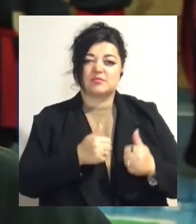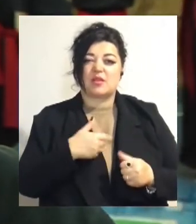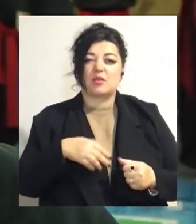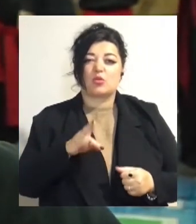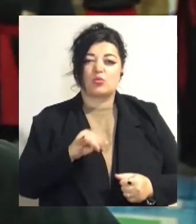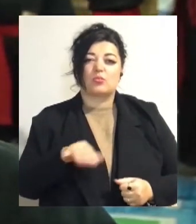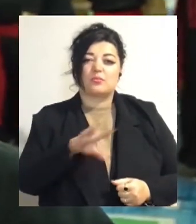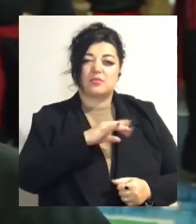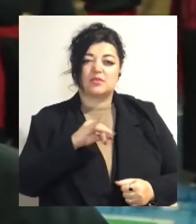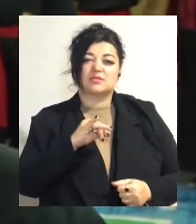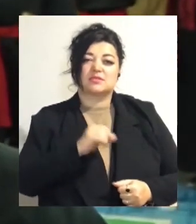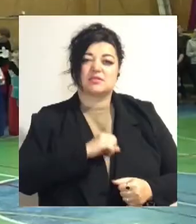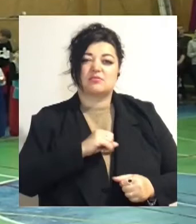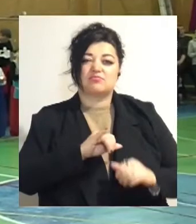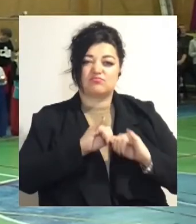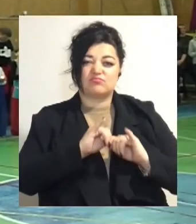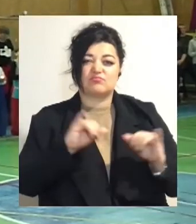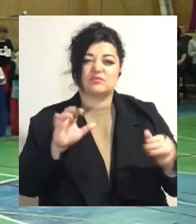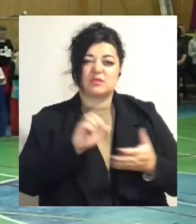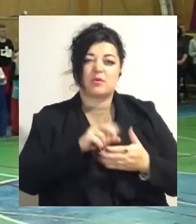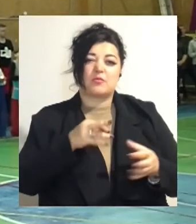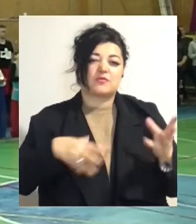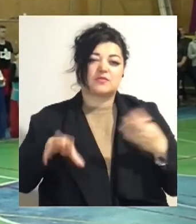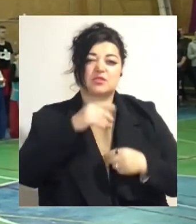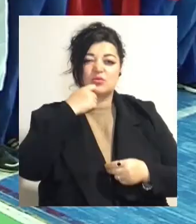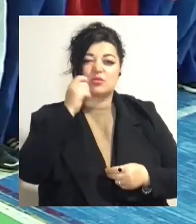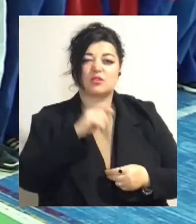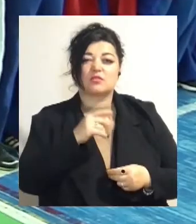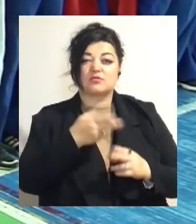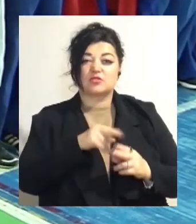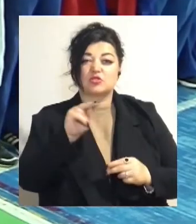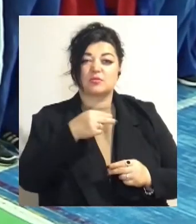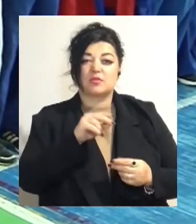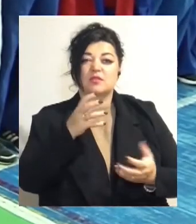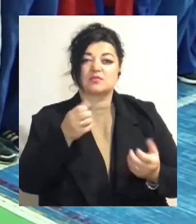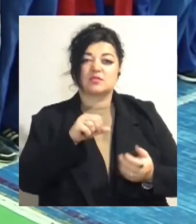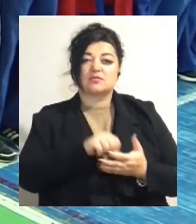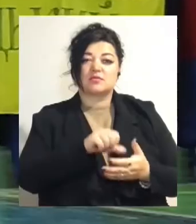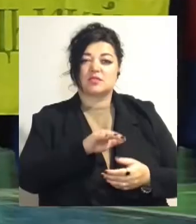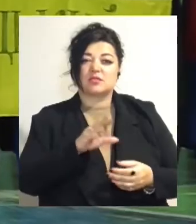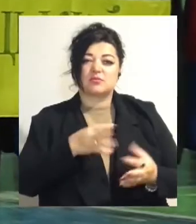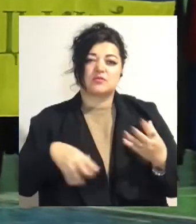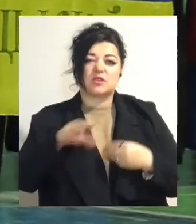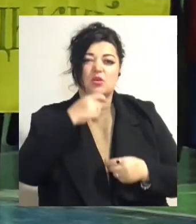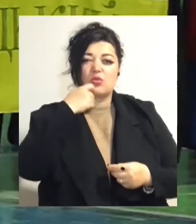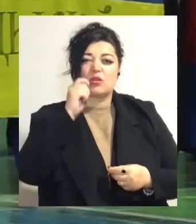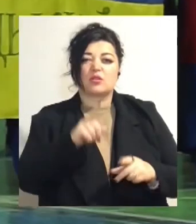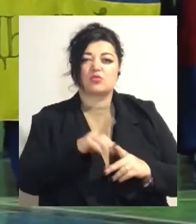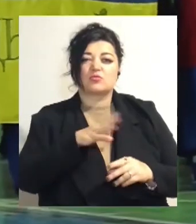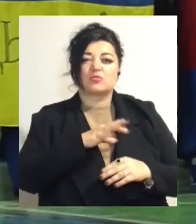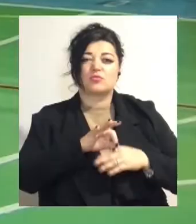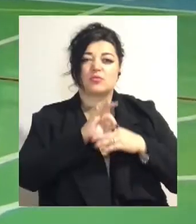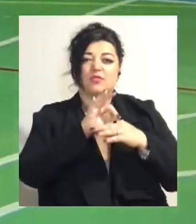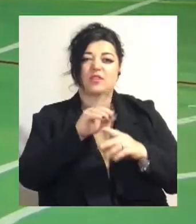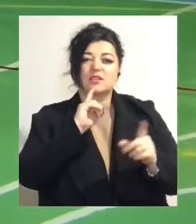постараємося поширювати майже по всій Україні. Участь у чемпіонаті взяли діти з семи областей України. Також були проведені семінари та